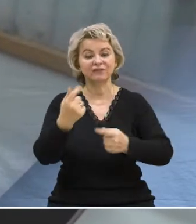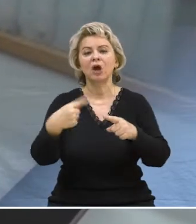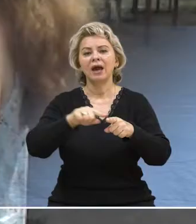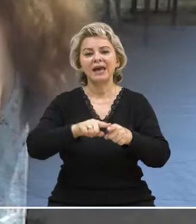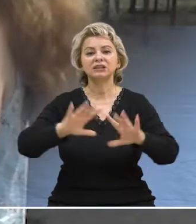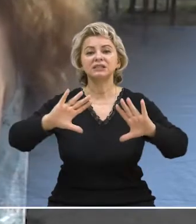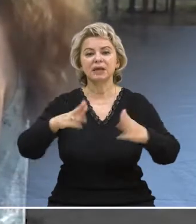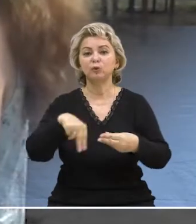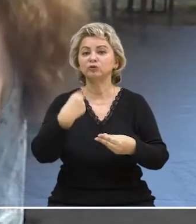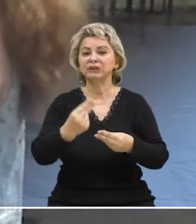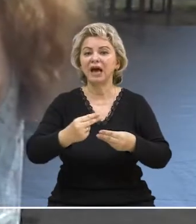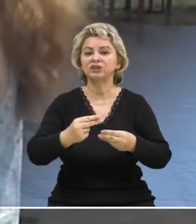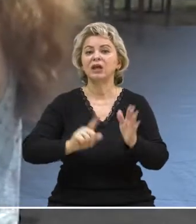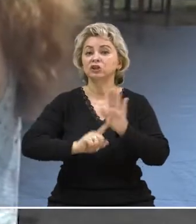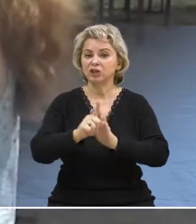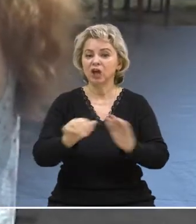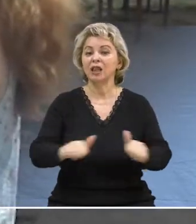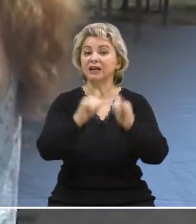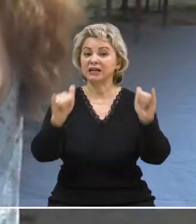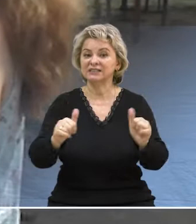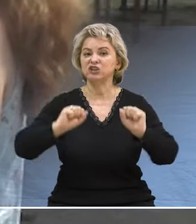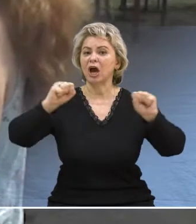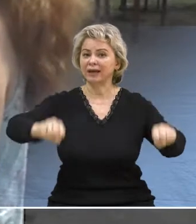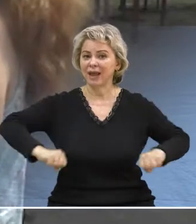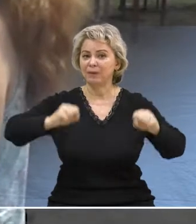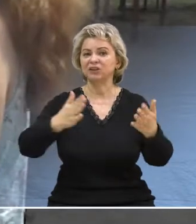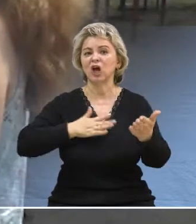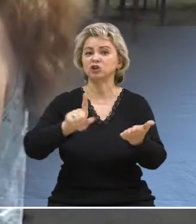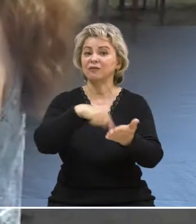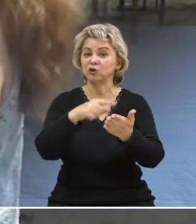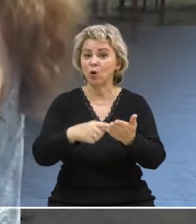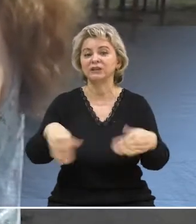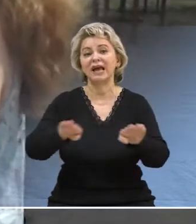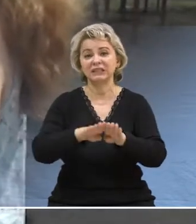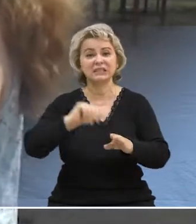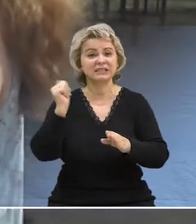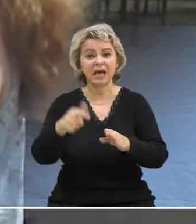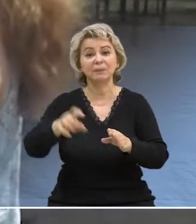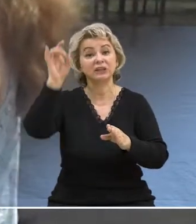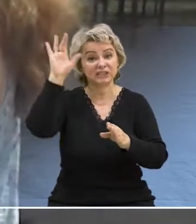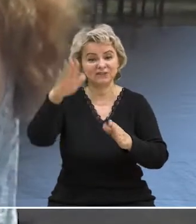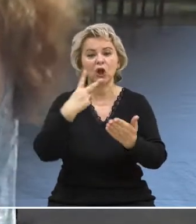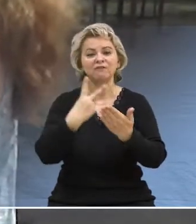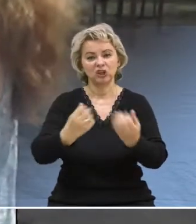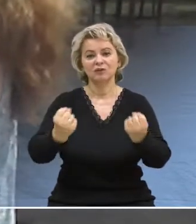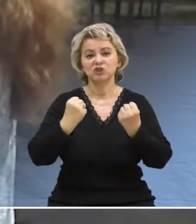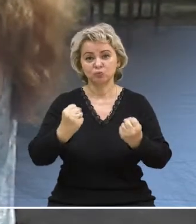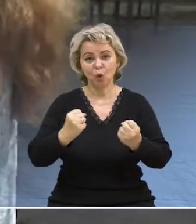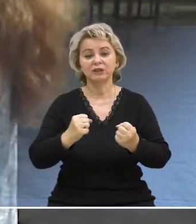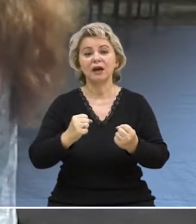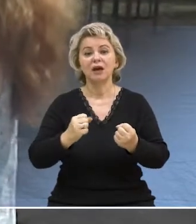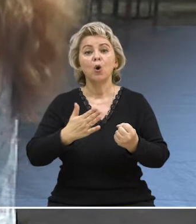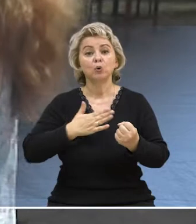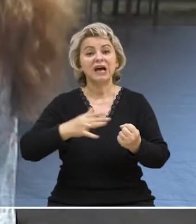соревнованиях. Вот это событие даст очередной толчок к развитию гребли в нашем городе. Гребля и так один из самых титулованных видов